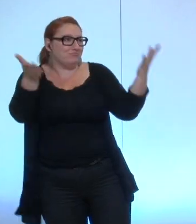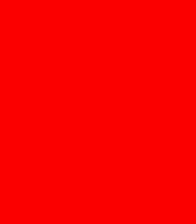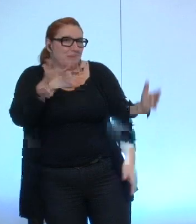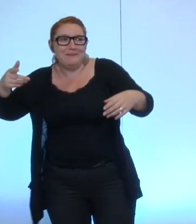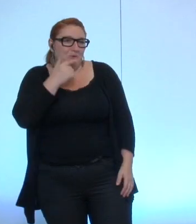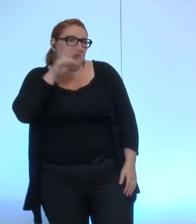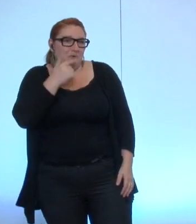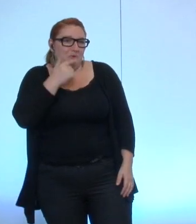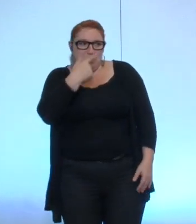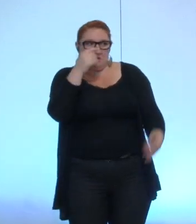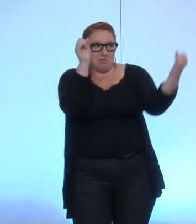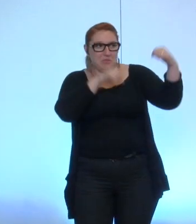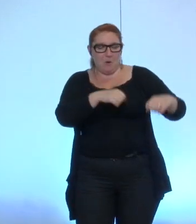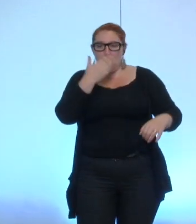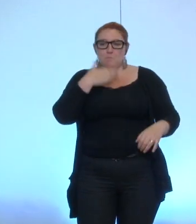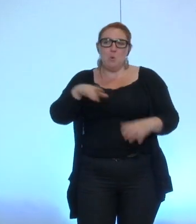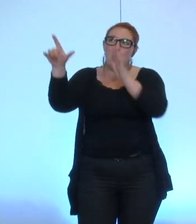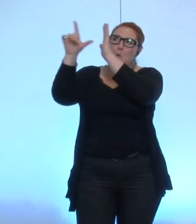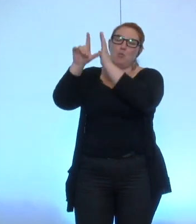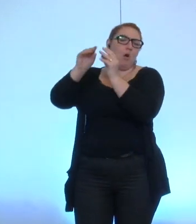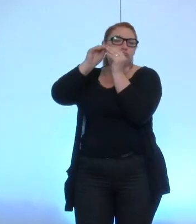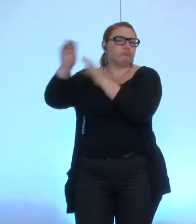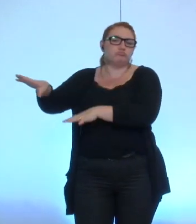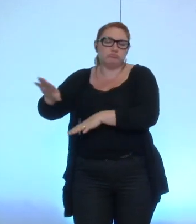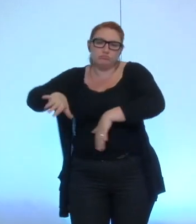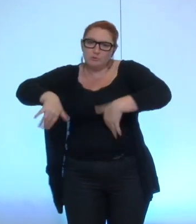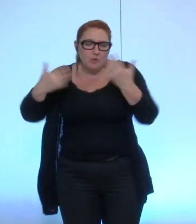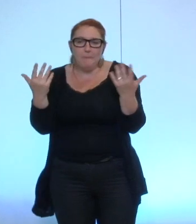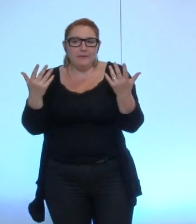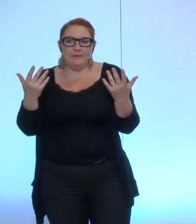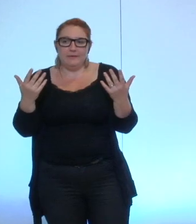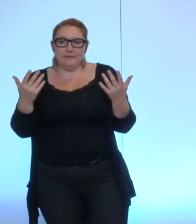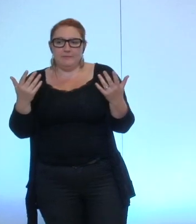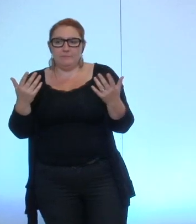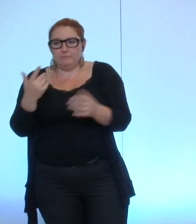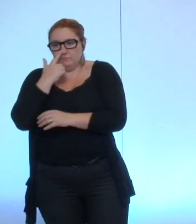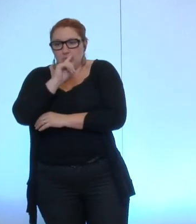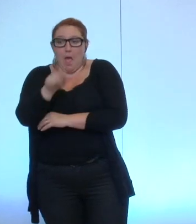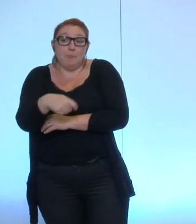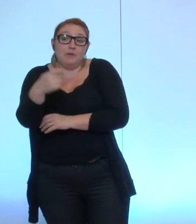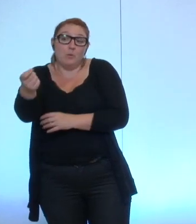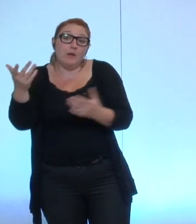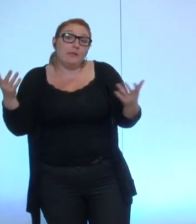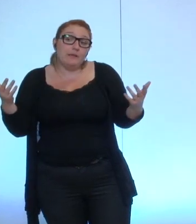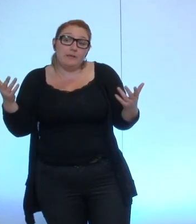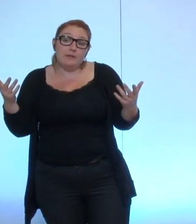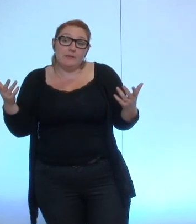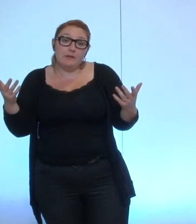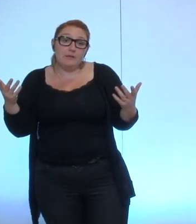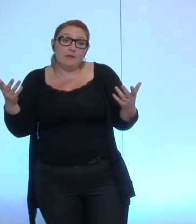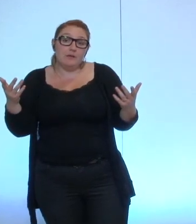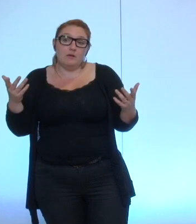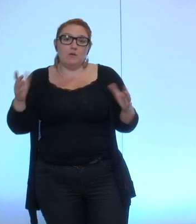de dire qu'il fallait nous affranchir quelque part de la loi et a priori que la